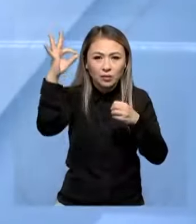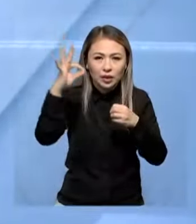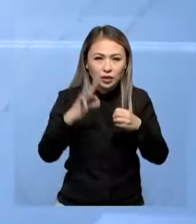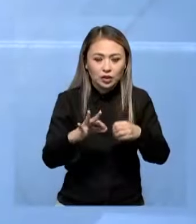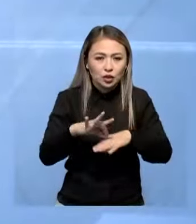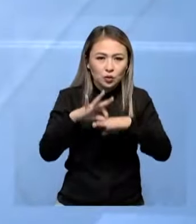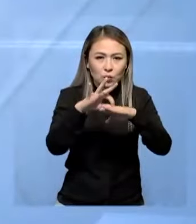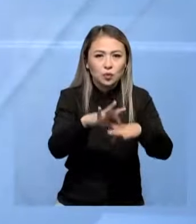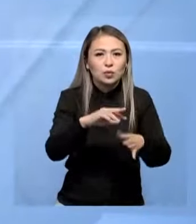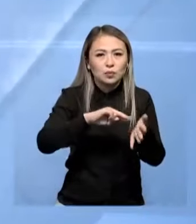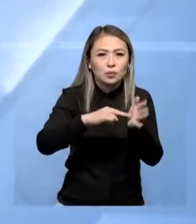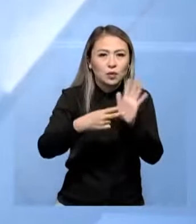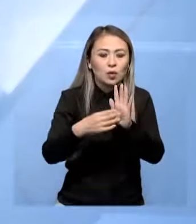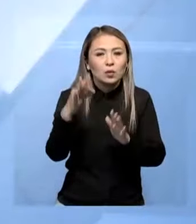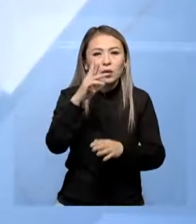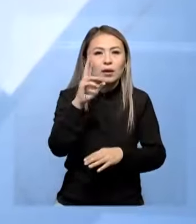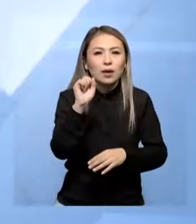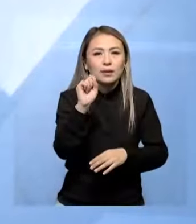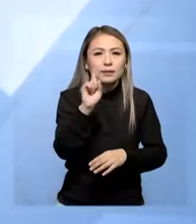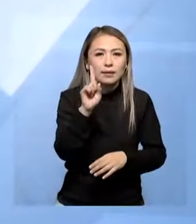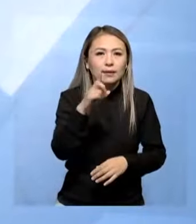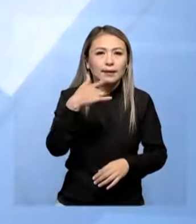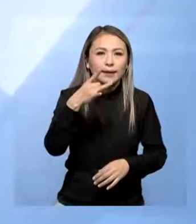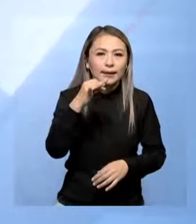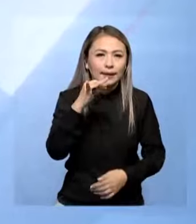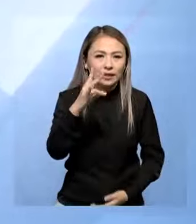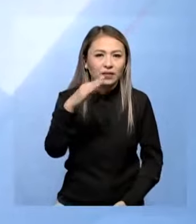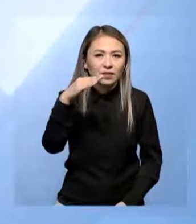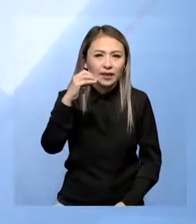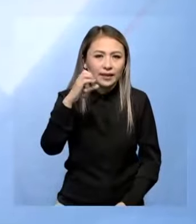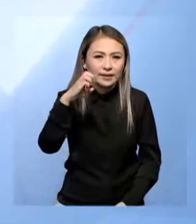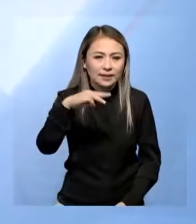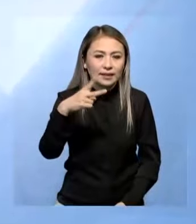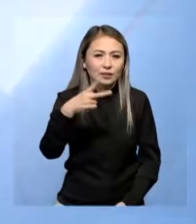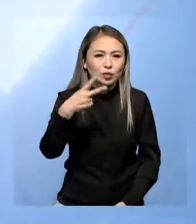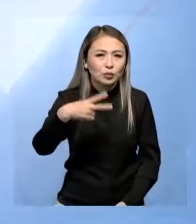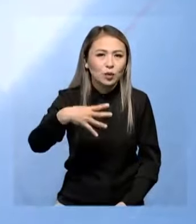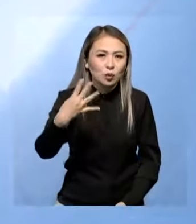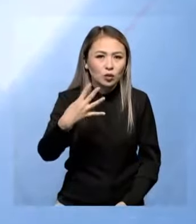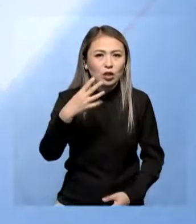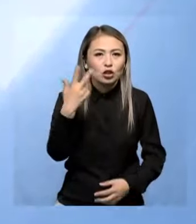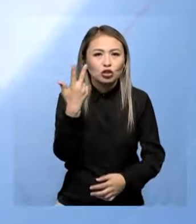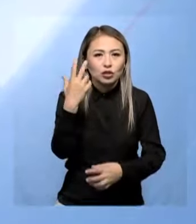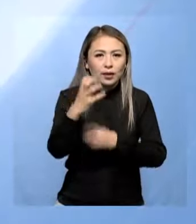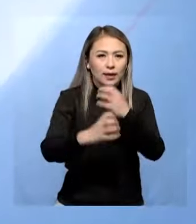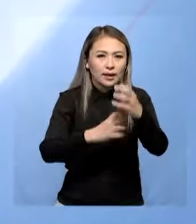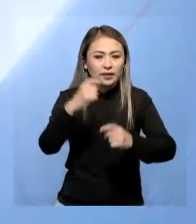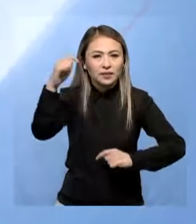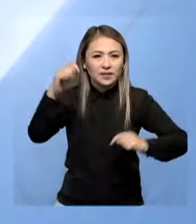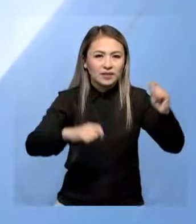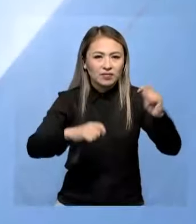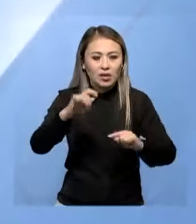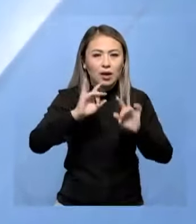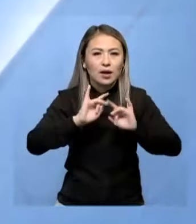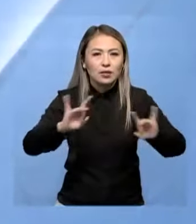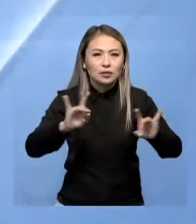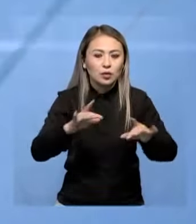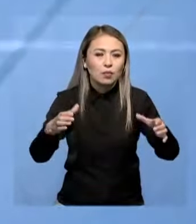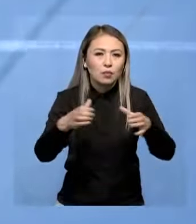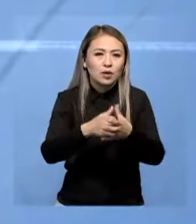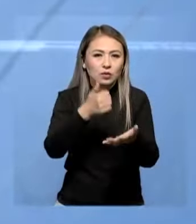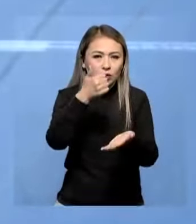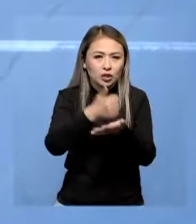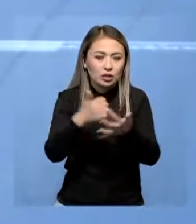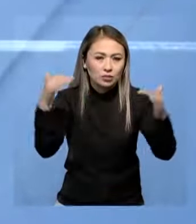15 пайызға жеткізуді көздей. Бұл туралы қазағы Грин ФС 2024 үшінші қалқыралыз керілі фестивалінді айтылды. Ауқымды